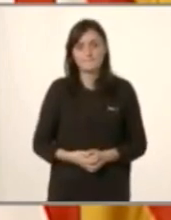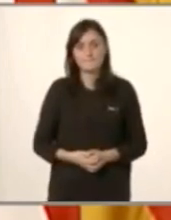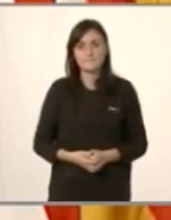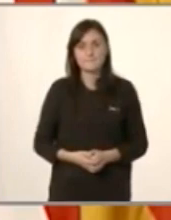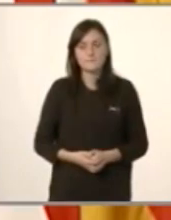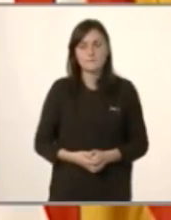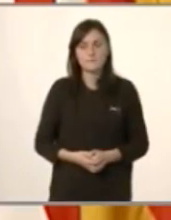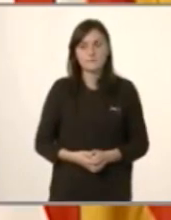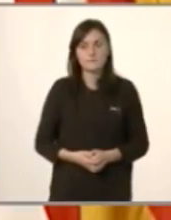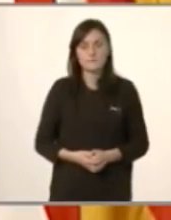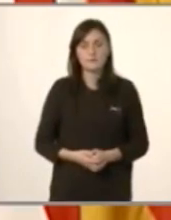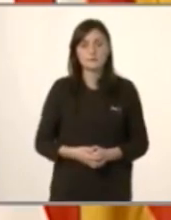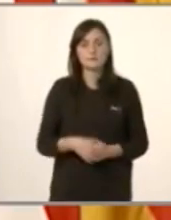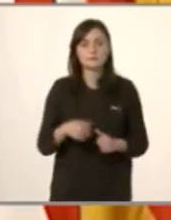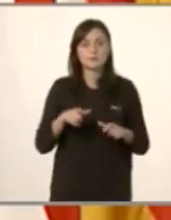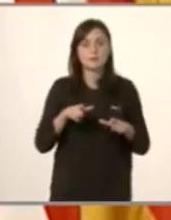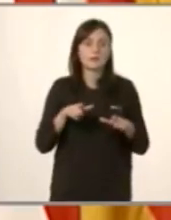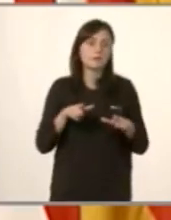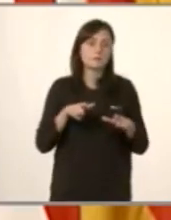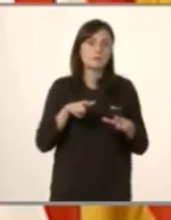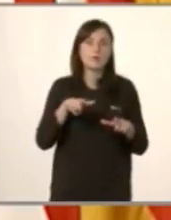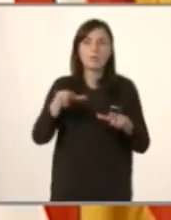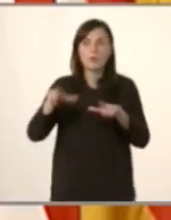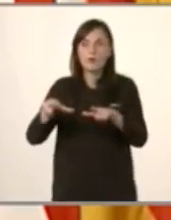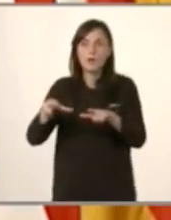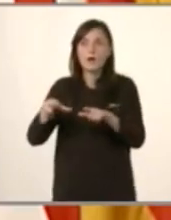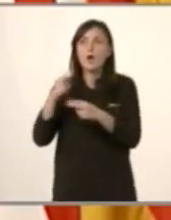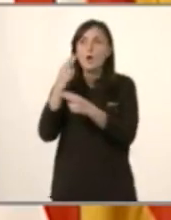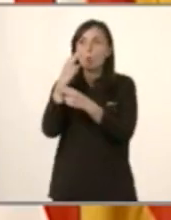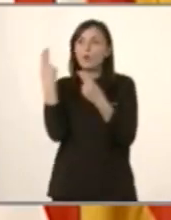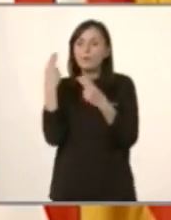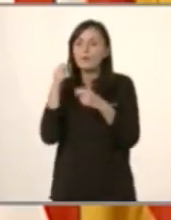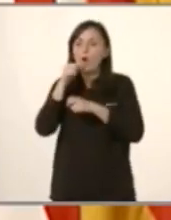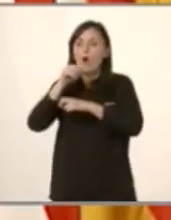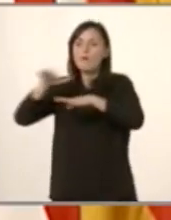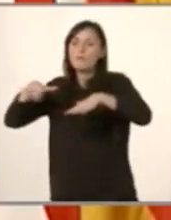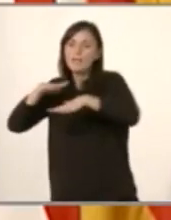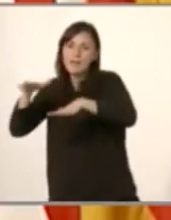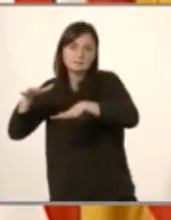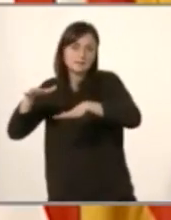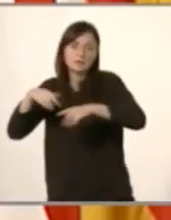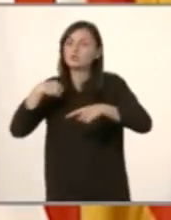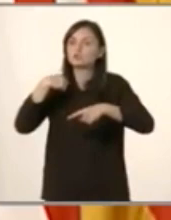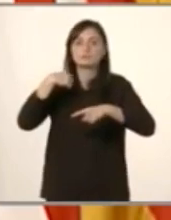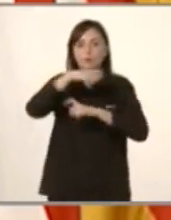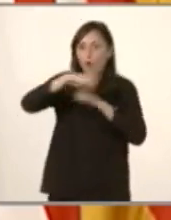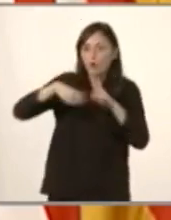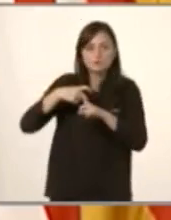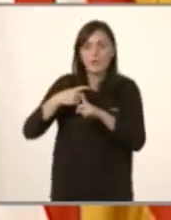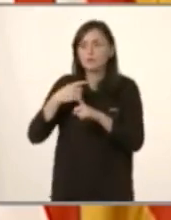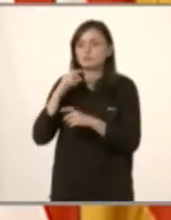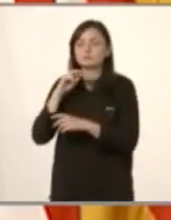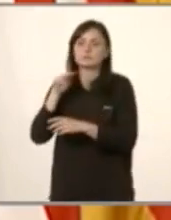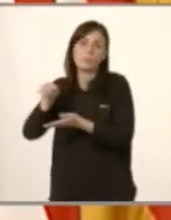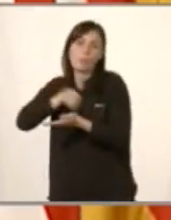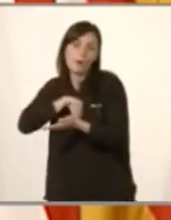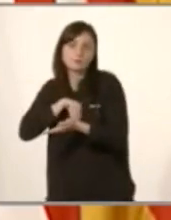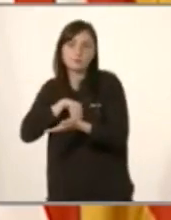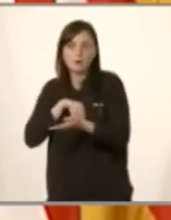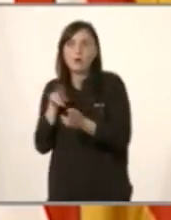En quants llocs han vist vostès prohibits banyar-se i cada any treuen un ofegat d'ahir? Estava prohibit, sí.